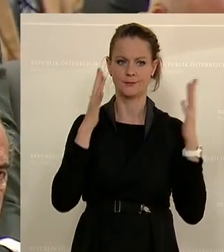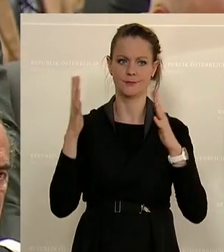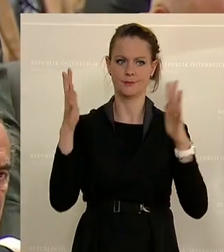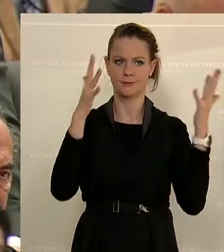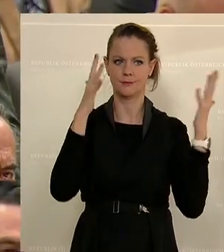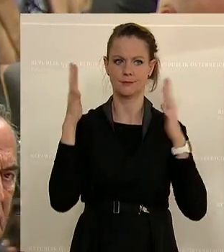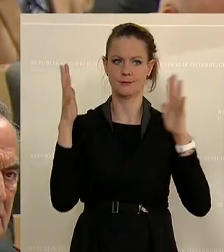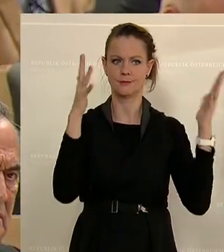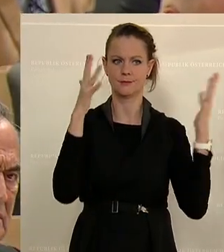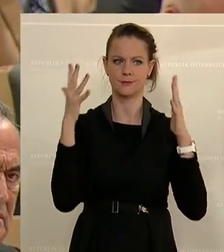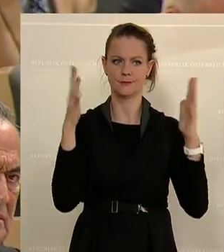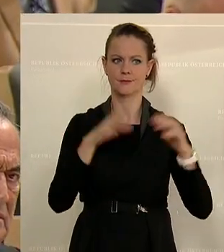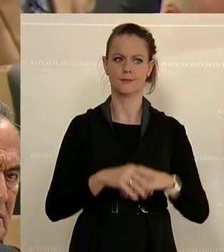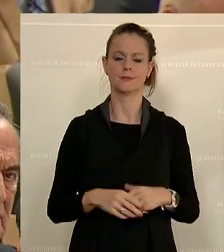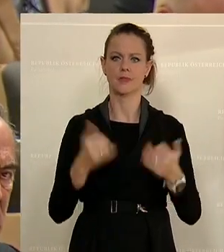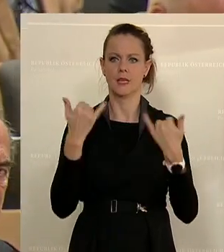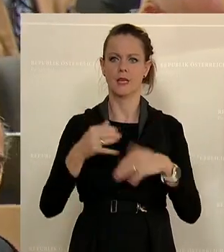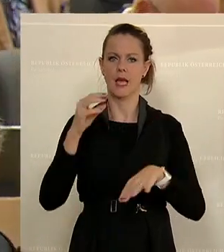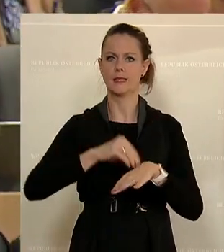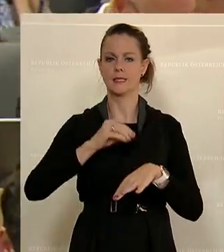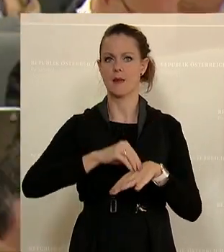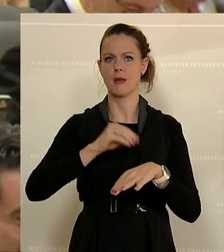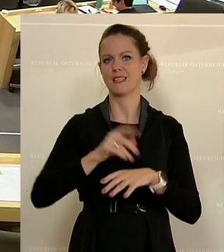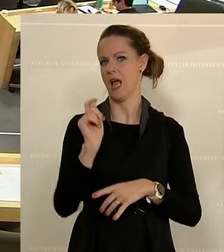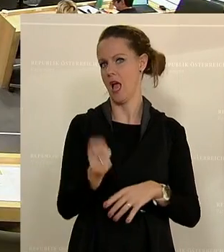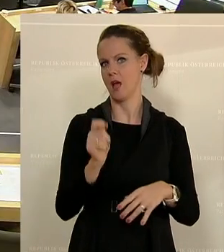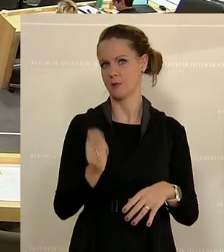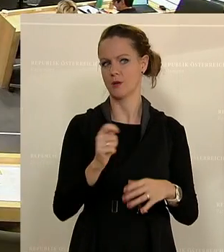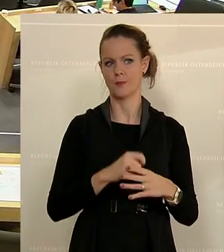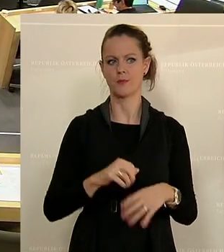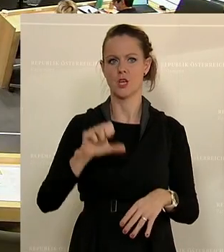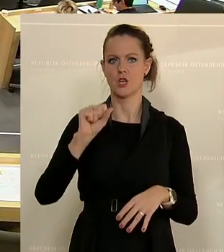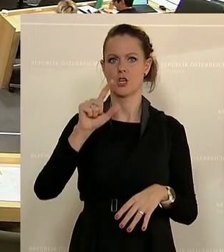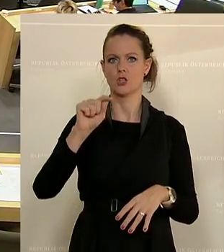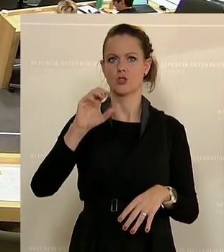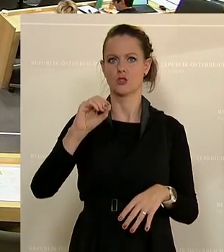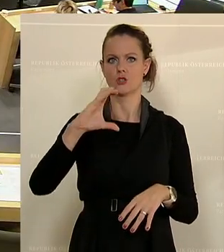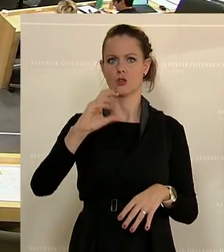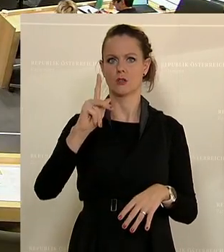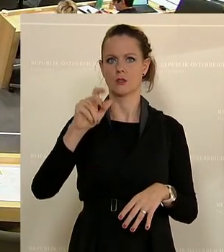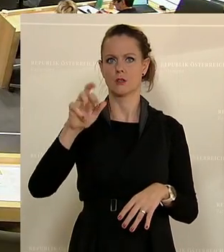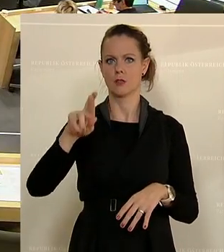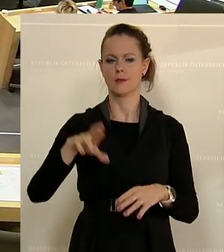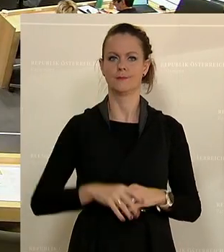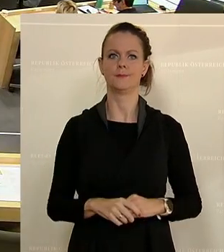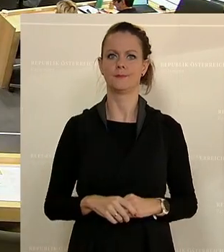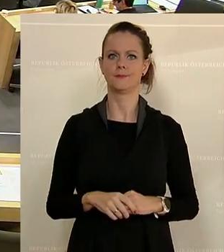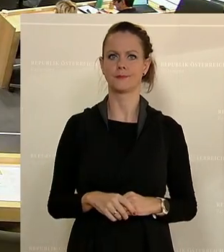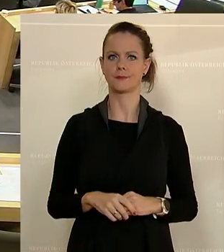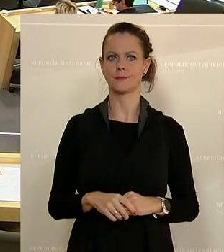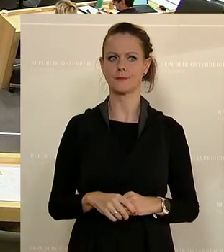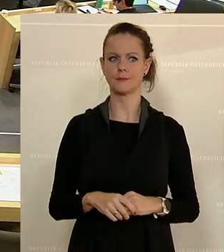Jetzt gibt es doch noch eine Wortmeldung zum Volksbegehrenrücktritt Bundesregierung und zwar Christian Stocker,